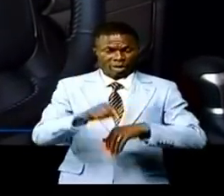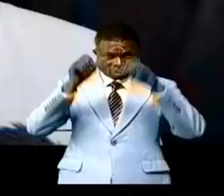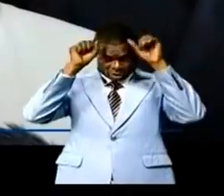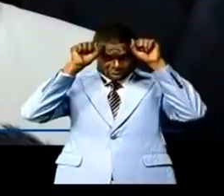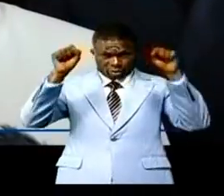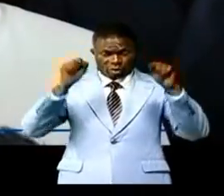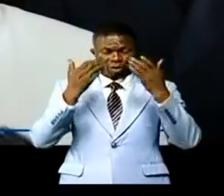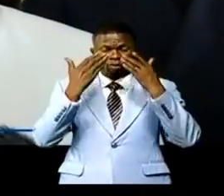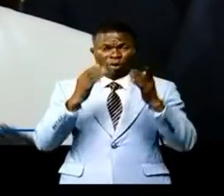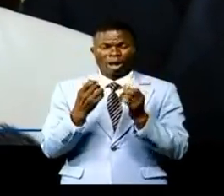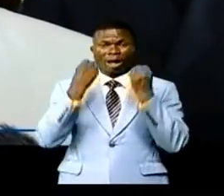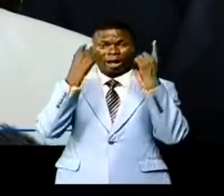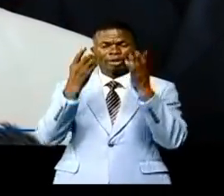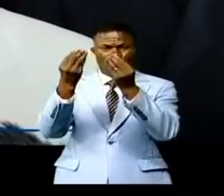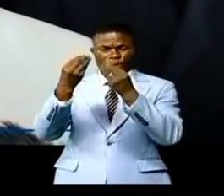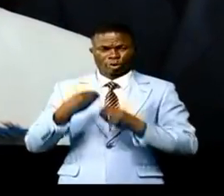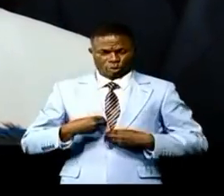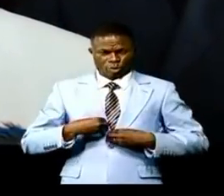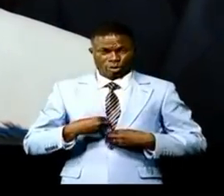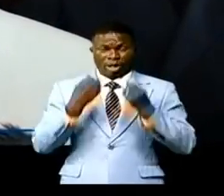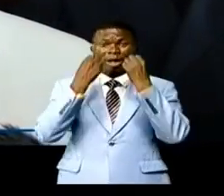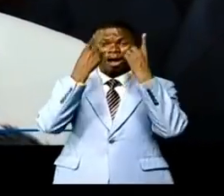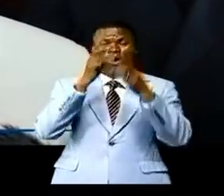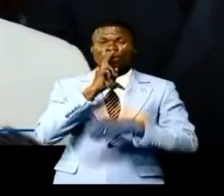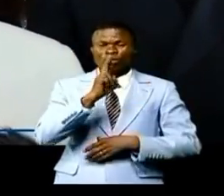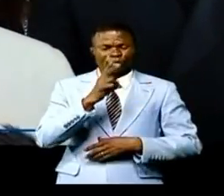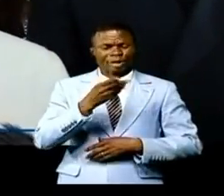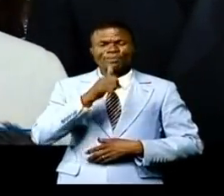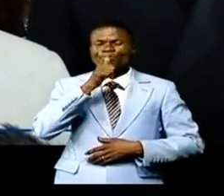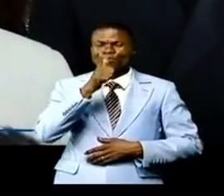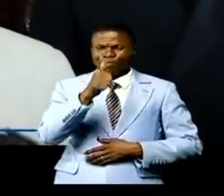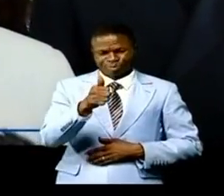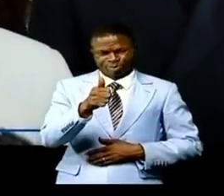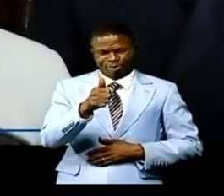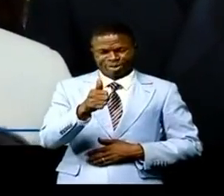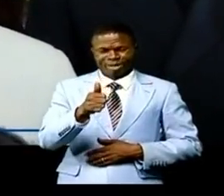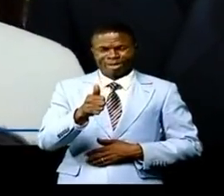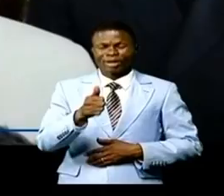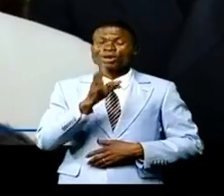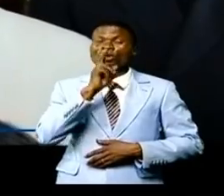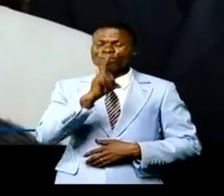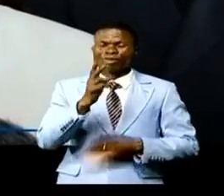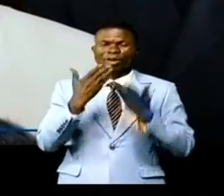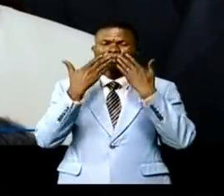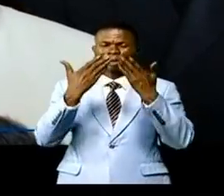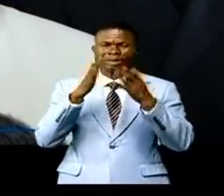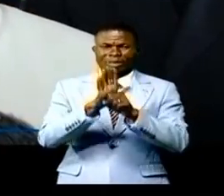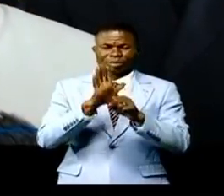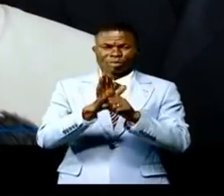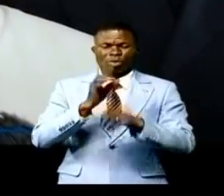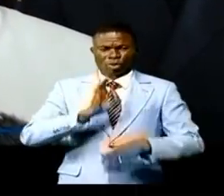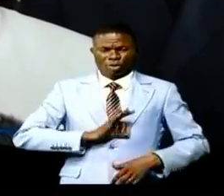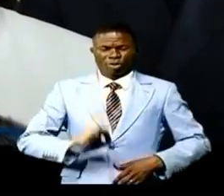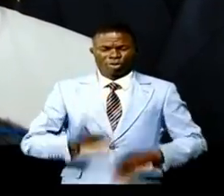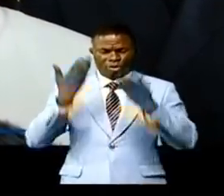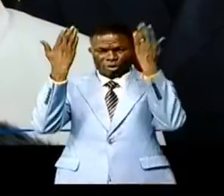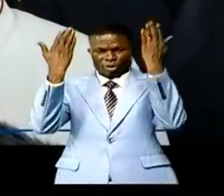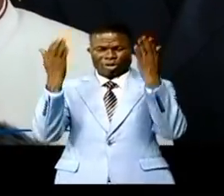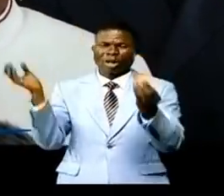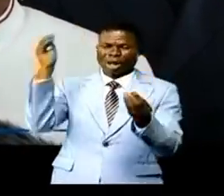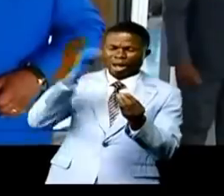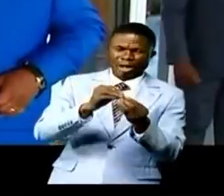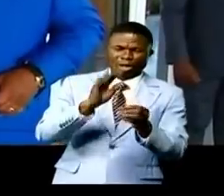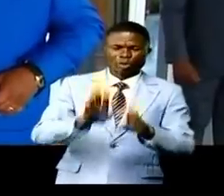Voilà la grande surprise. C'est une surprise bien sûr agréable. Je lui dis sincèrement merci et que le Seigneur lui en rende au